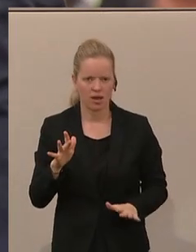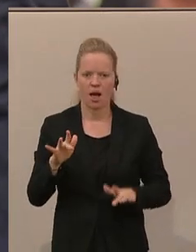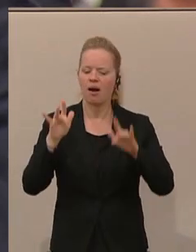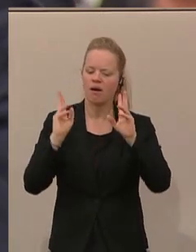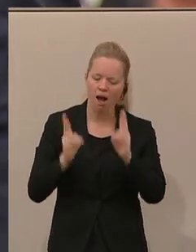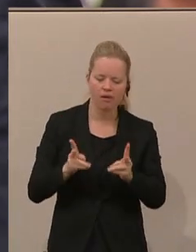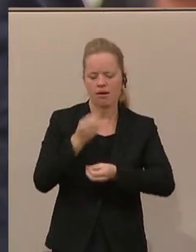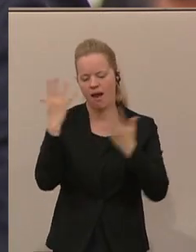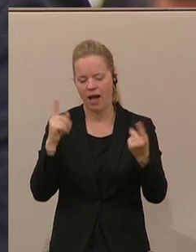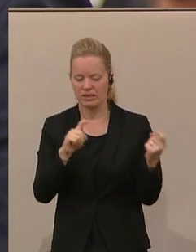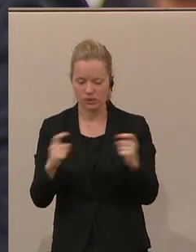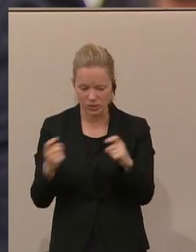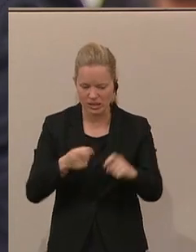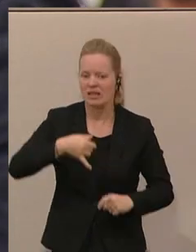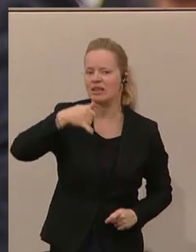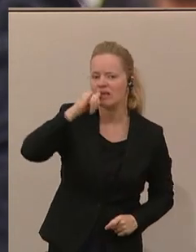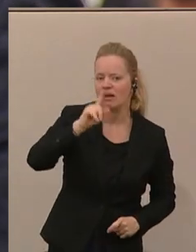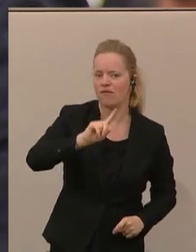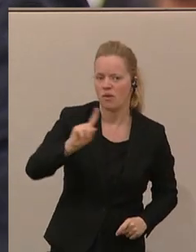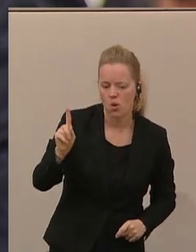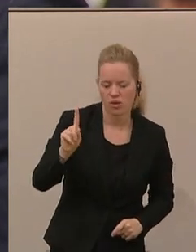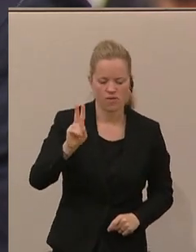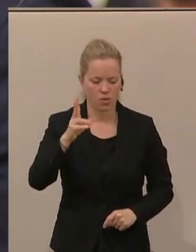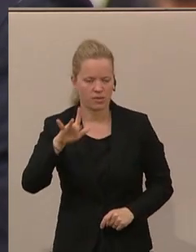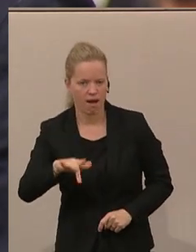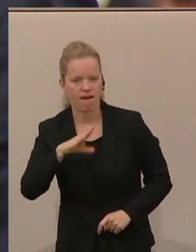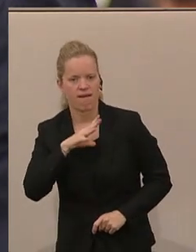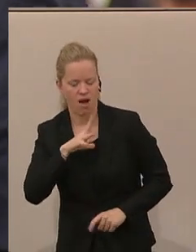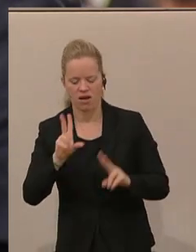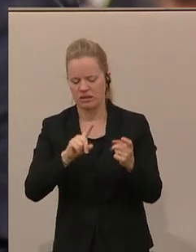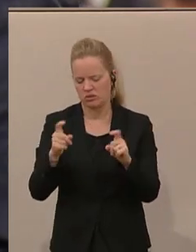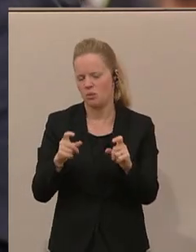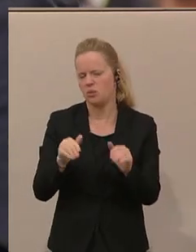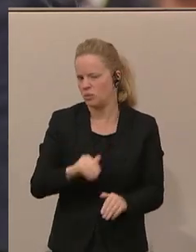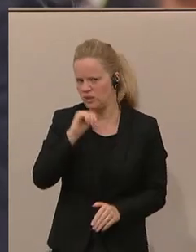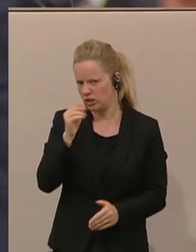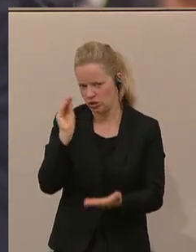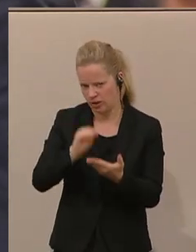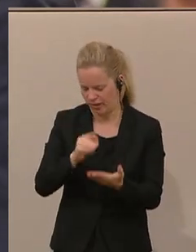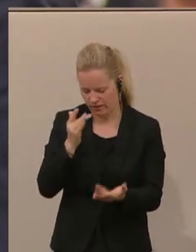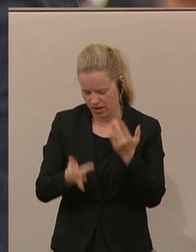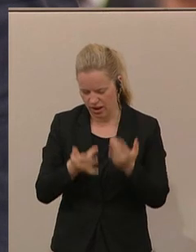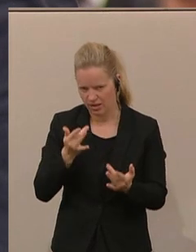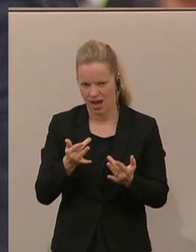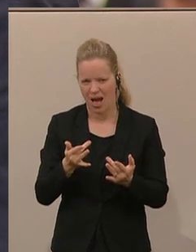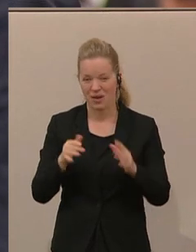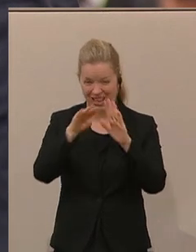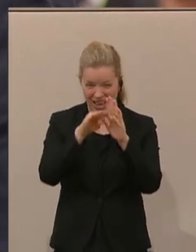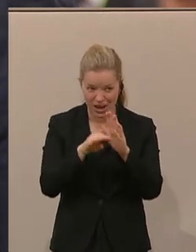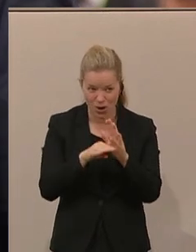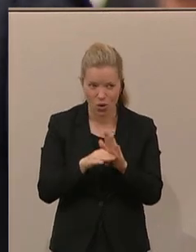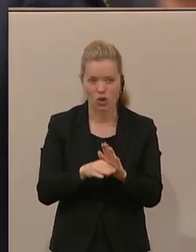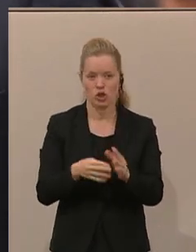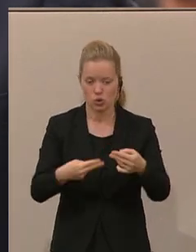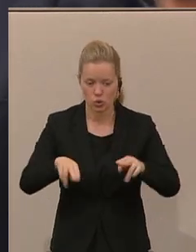draufstehen muss, dass man es nicht trinken darf, aber das gefährlich ist. Ich gebe Ihnen recht. Aber diese Regelung zu renationalisieren, das